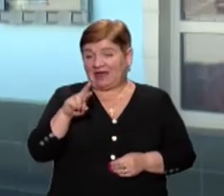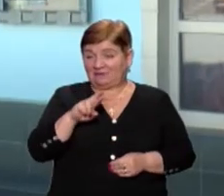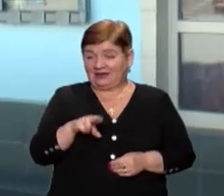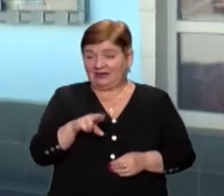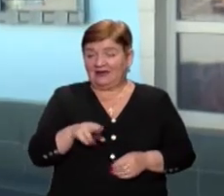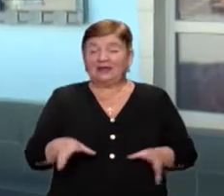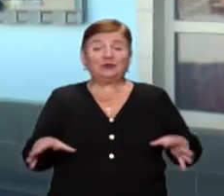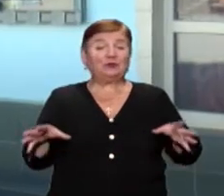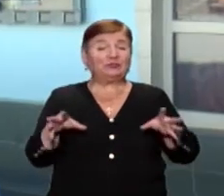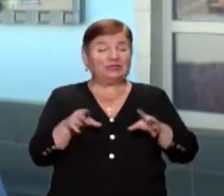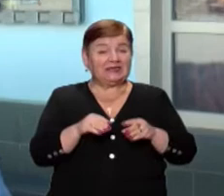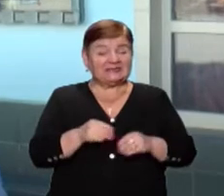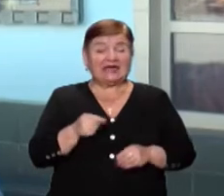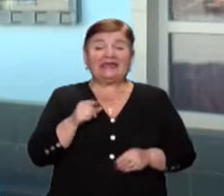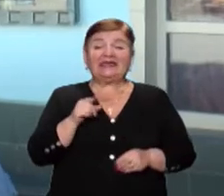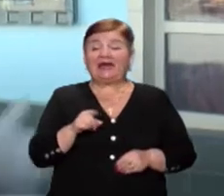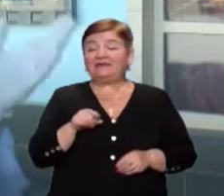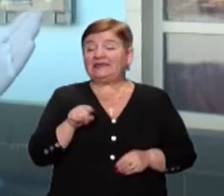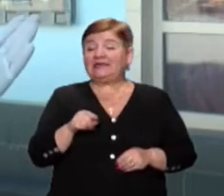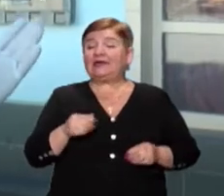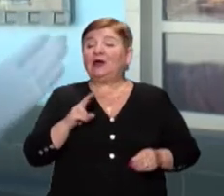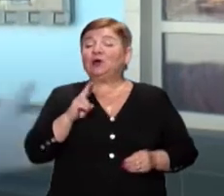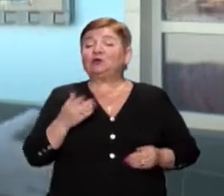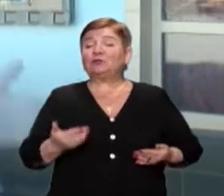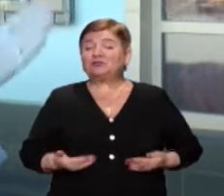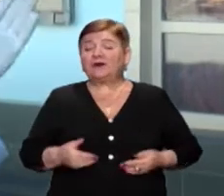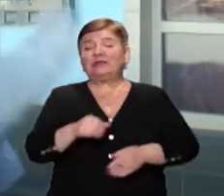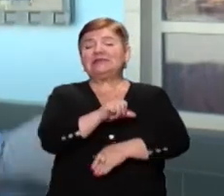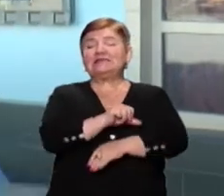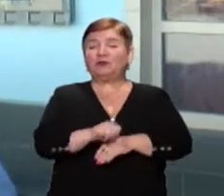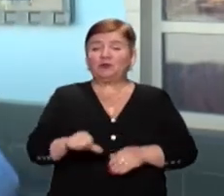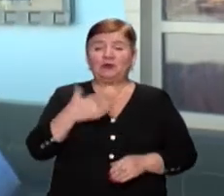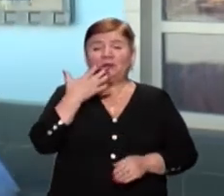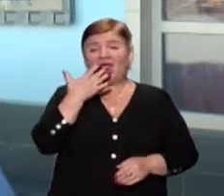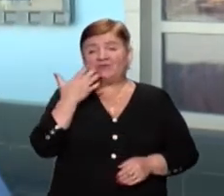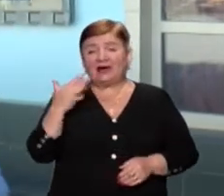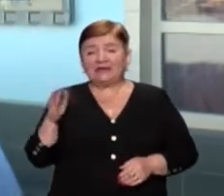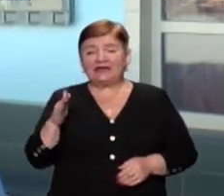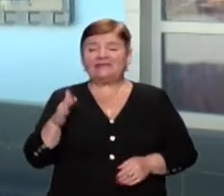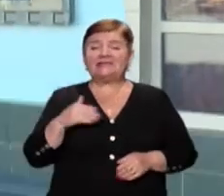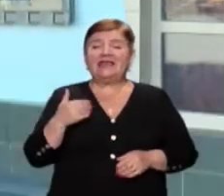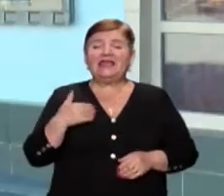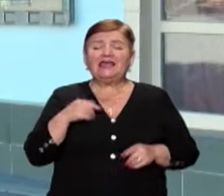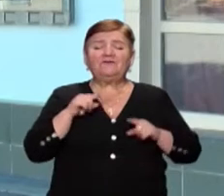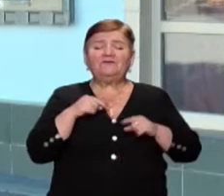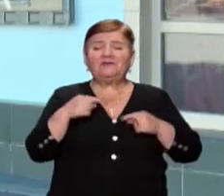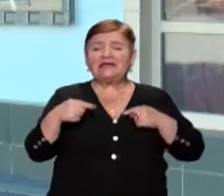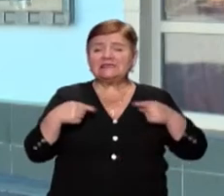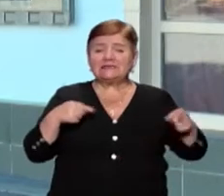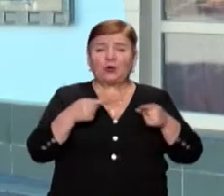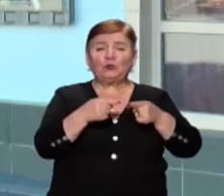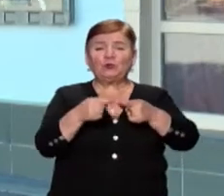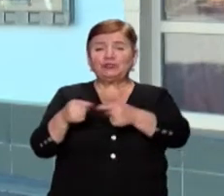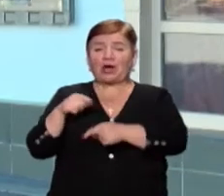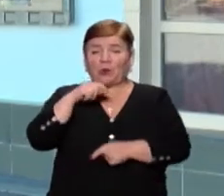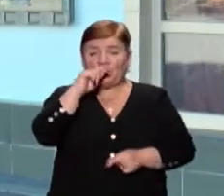доучилися, і навіть є наші земляки, які проживають і за кордоном, і в Америці, і в різних куточках України. І